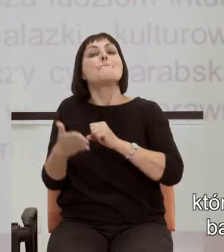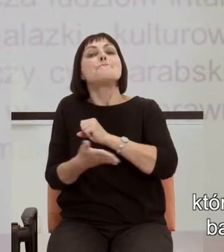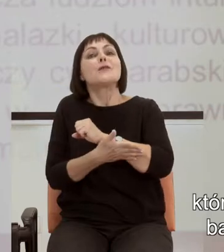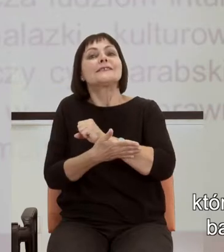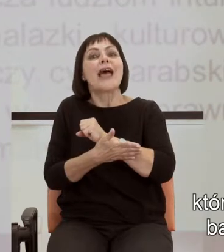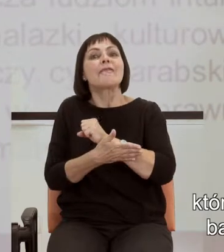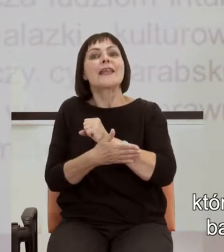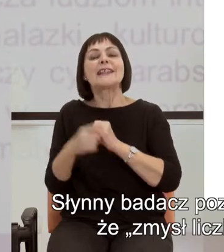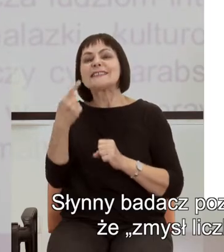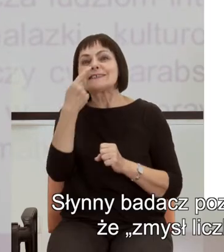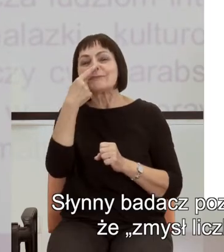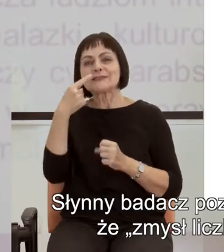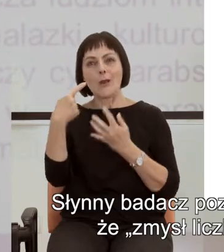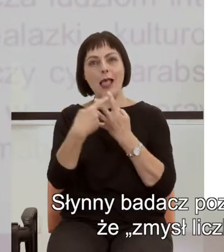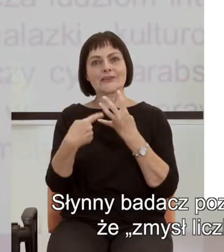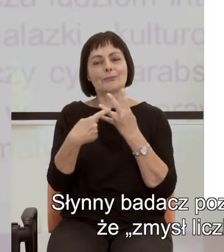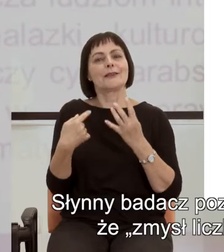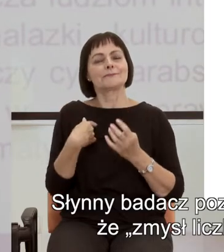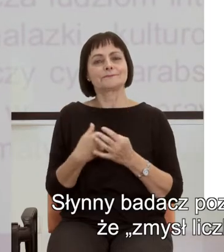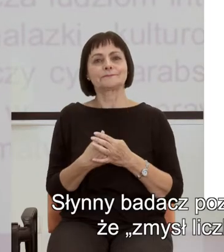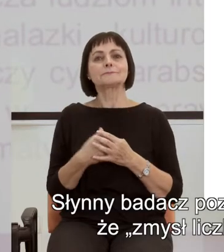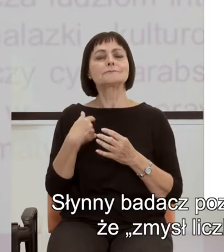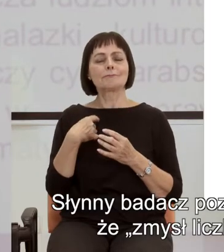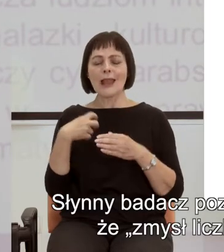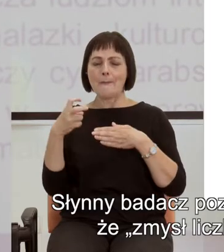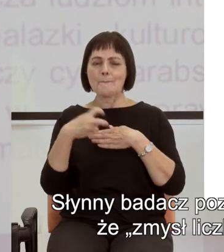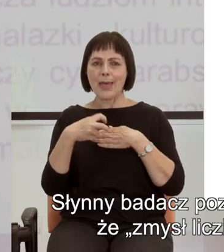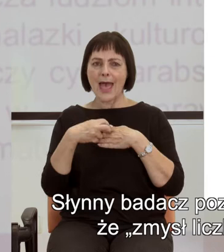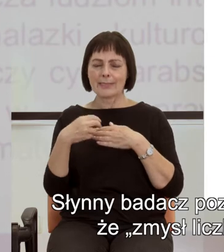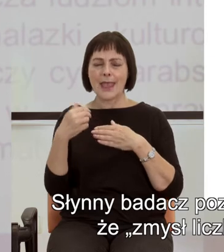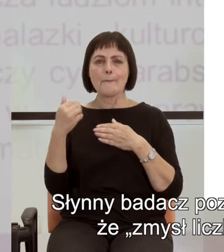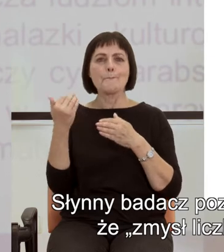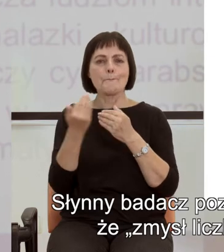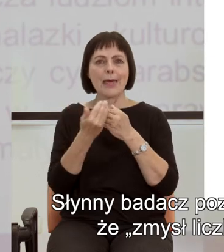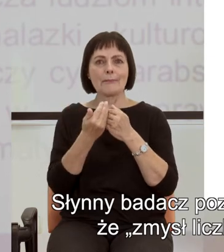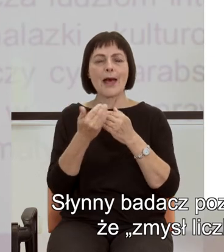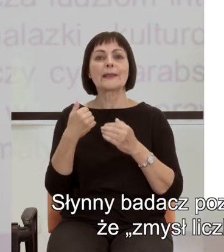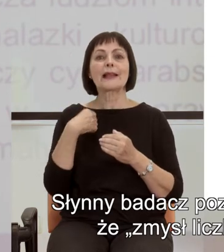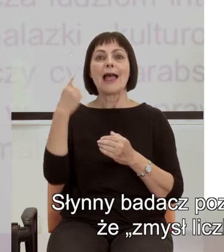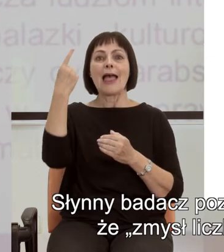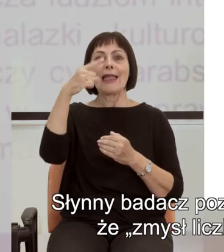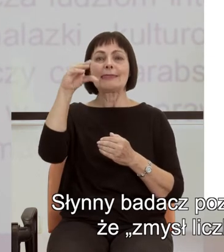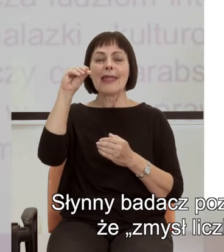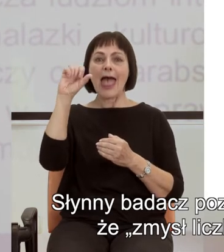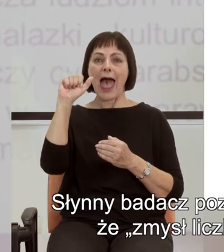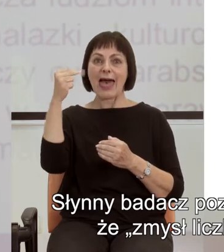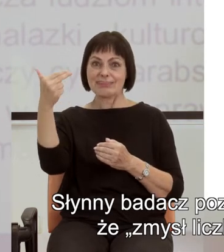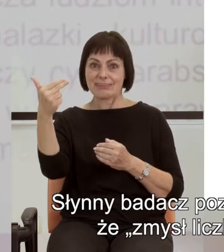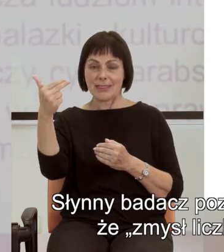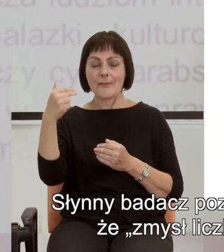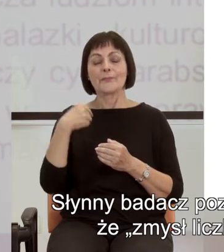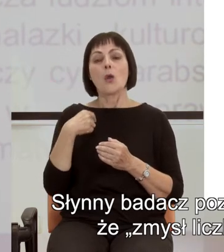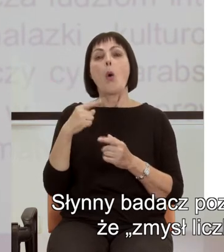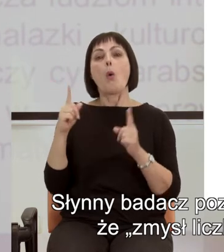liczby. Słynny badacz poznania matematycznego Stanislas Deann twierdzi,